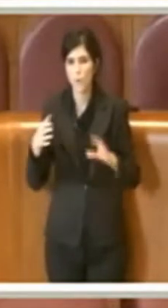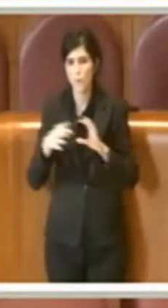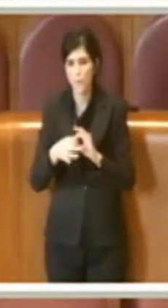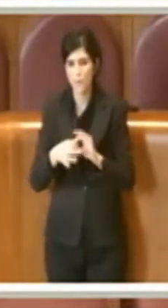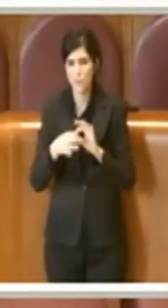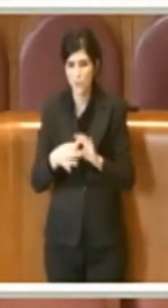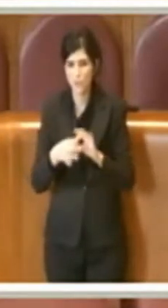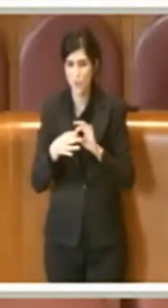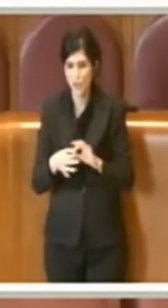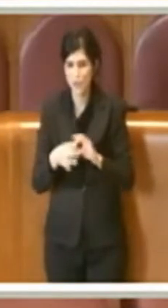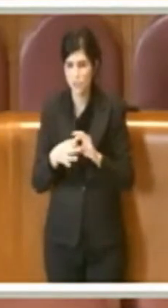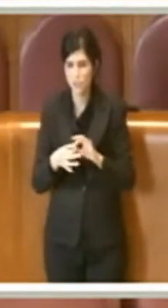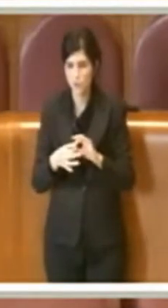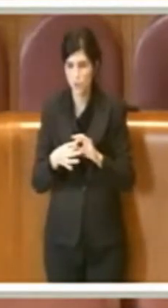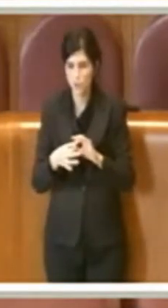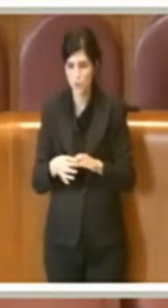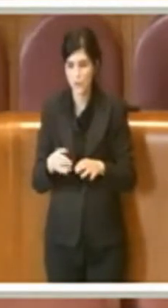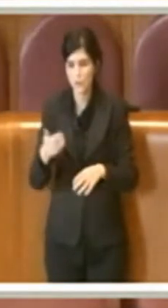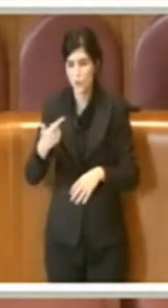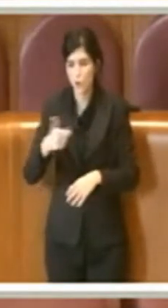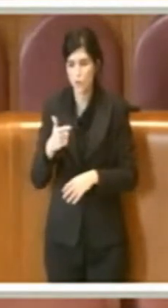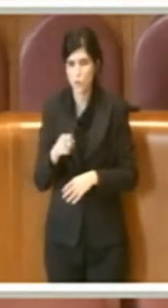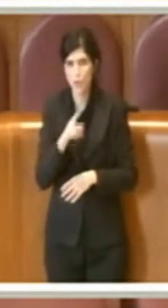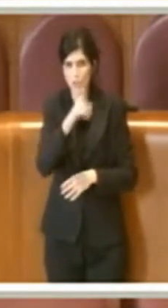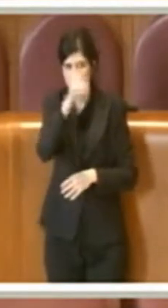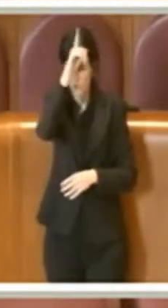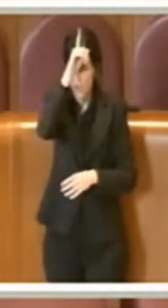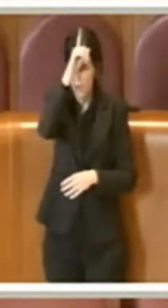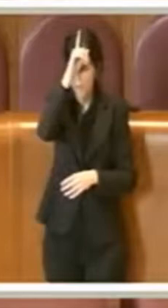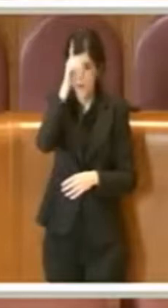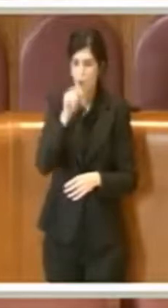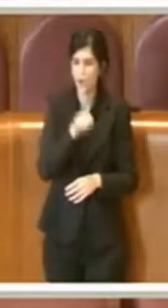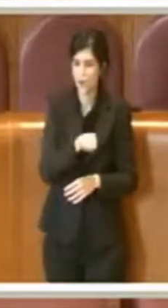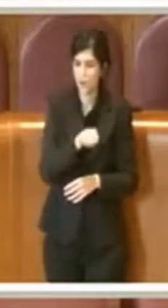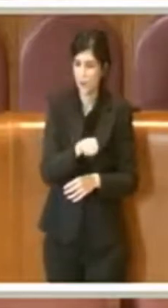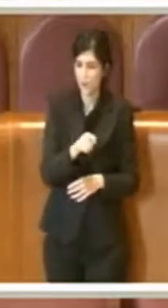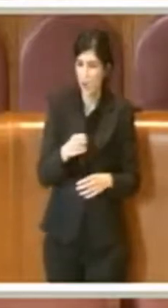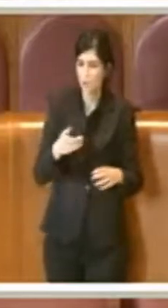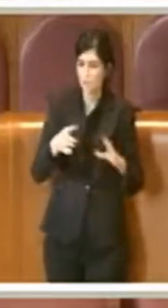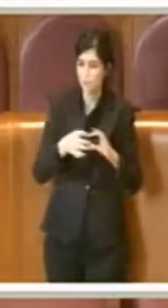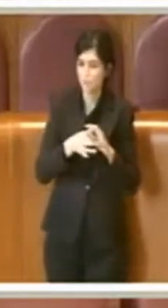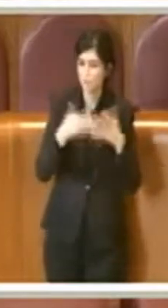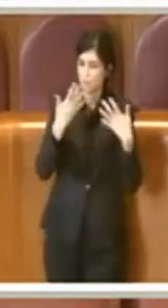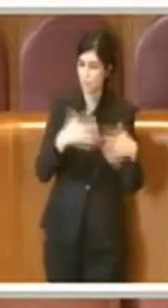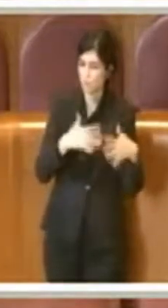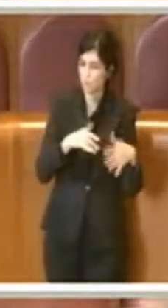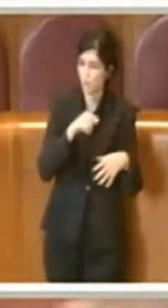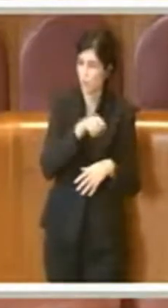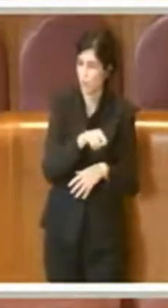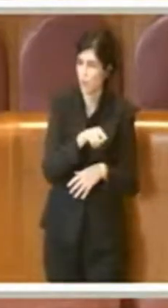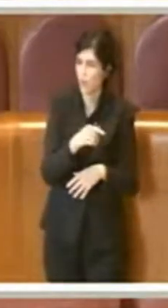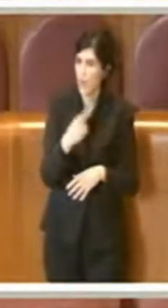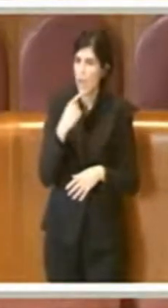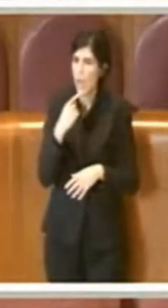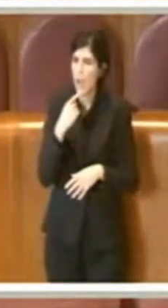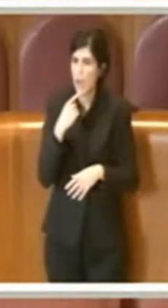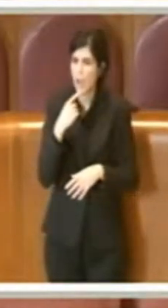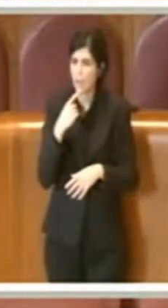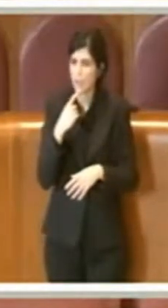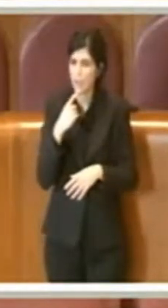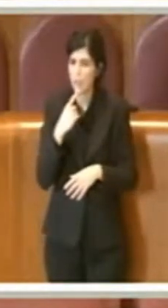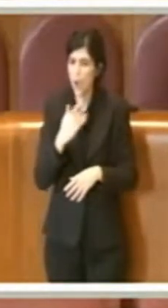la Germania ha voluto perseguito ed è riuscita ad ottenere, dove chi ha avuto delle colpe se le è